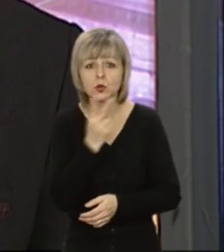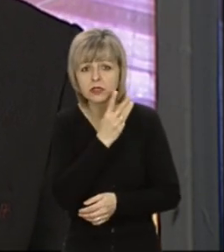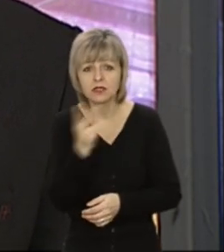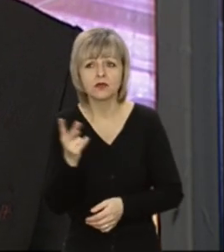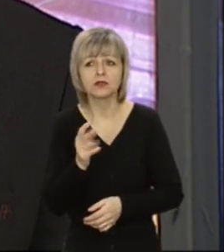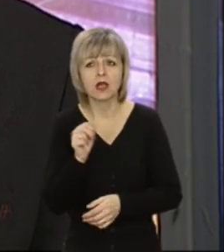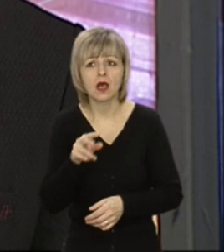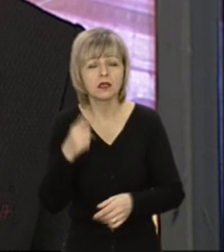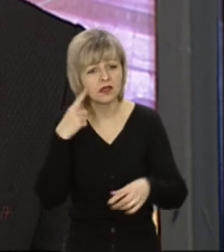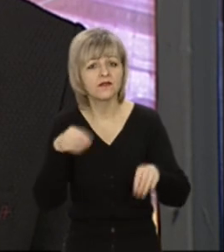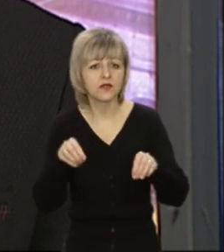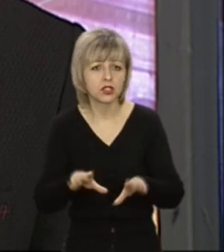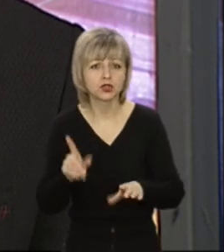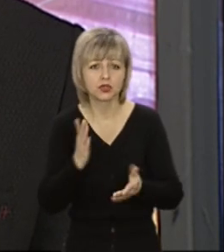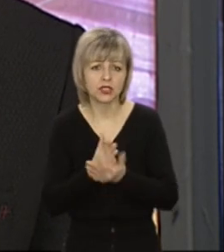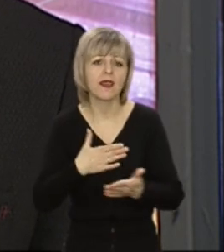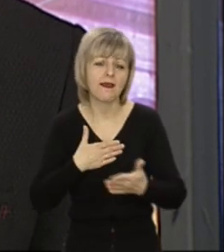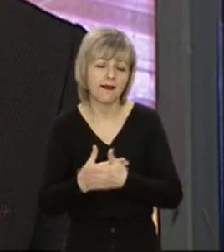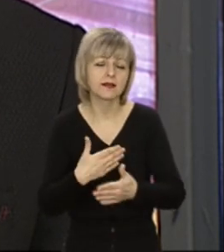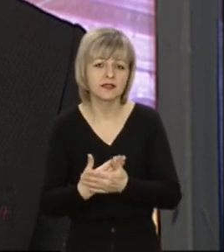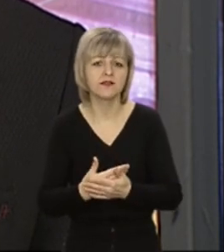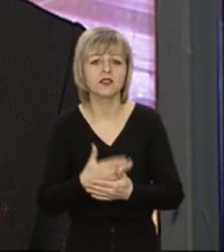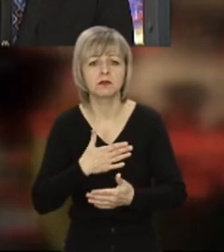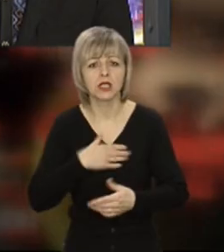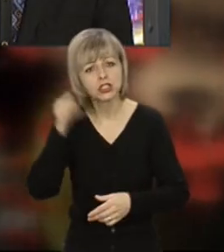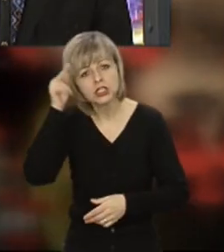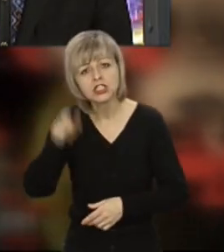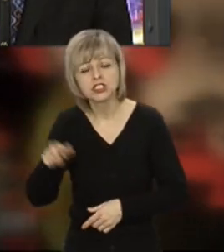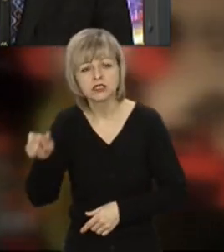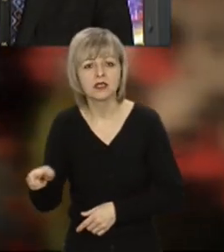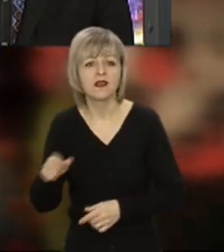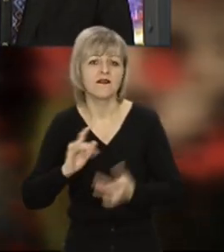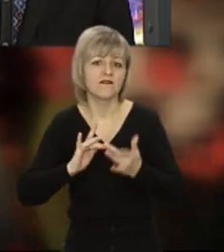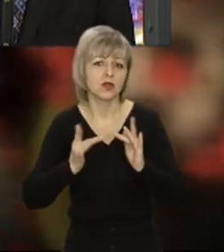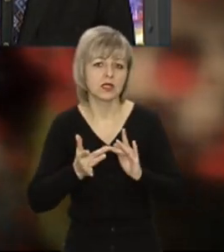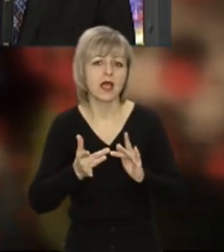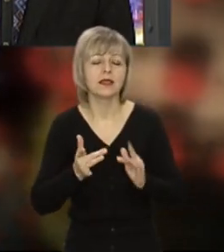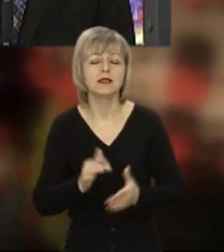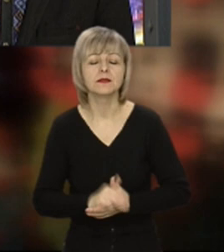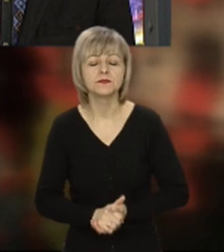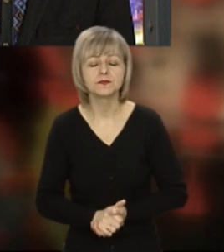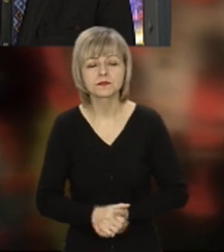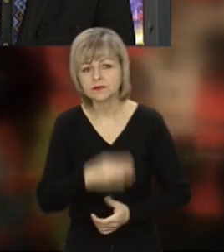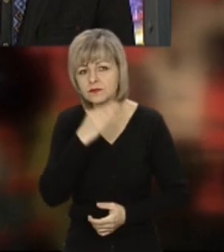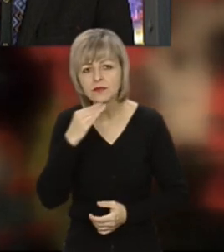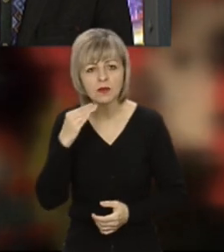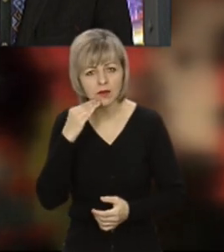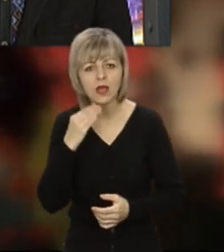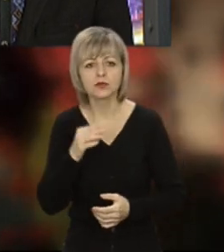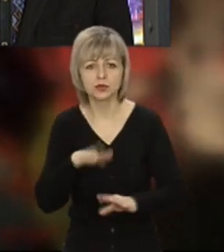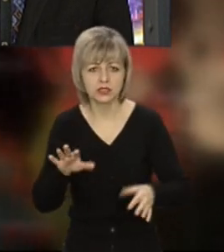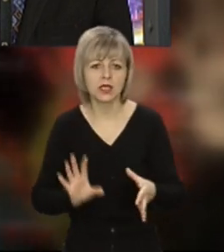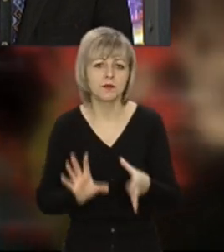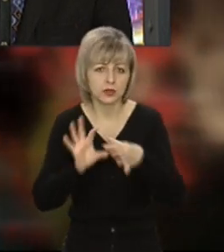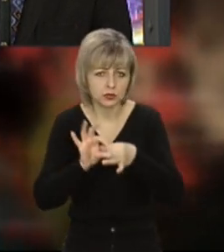але відзначаю, що досить активними є наші здобувачі освіти в онлайн-режимі. Більшість виходять на зв'язок,